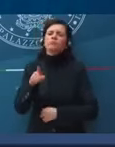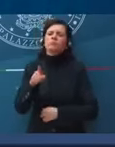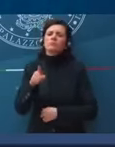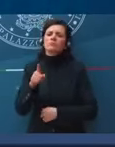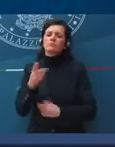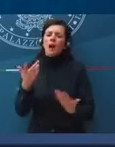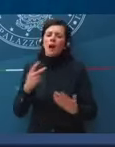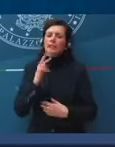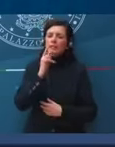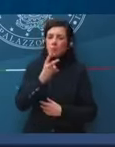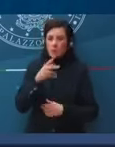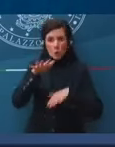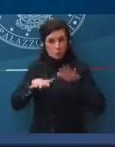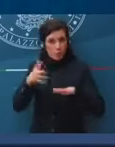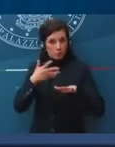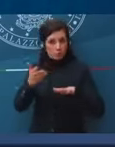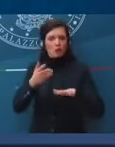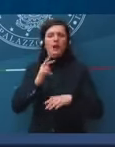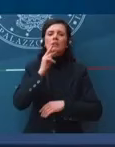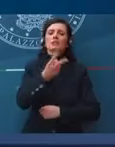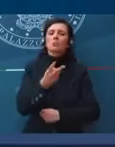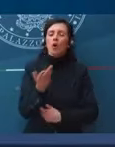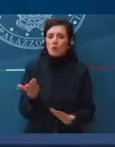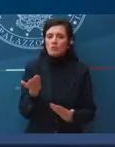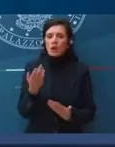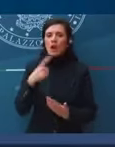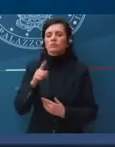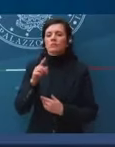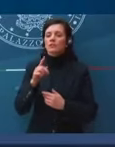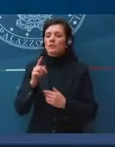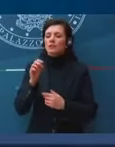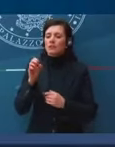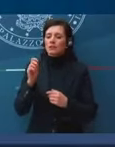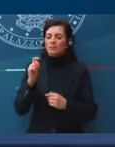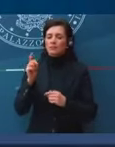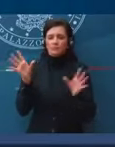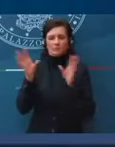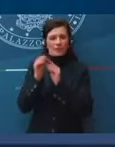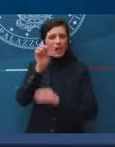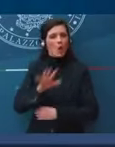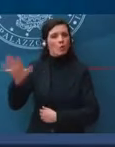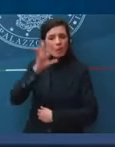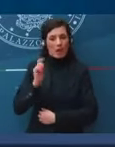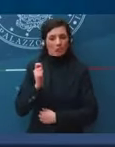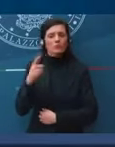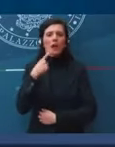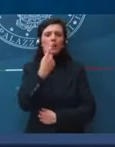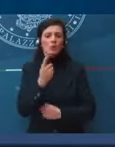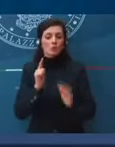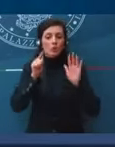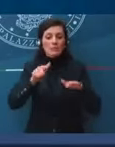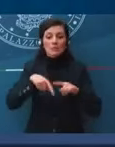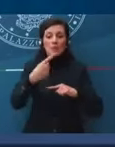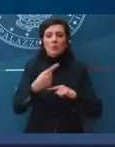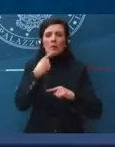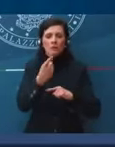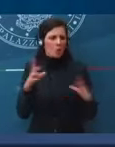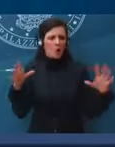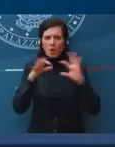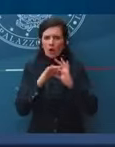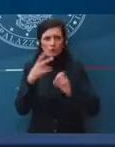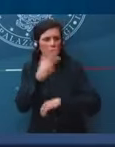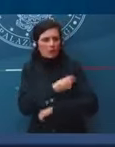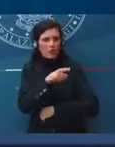sarebbe stato quello che l'autorità europea ha detto una settimana dopo. Cioè a dire no, non c'è correlazione, andate